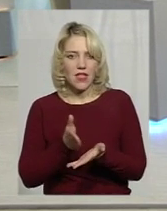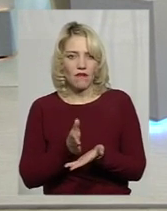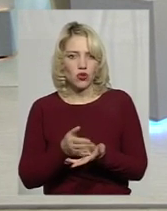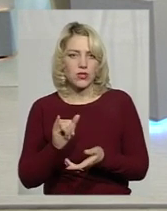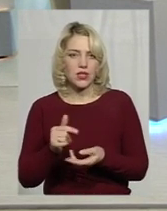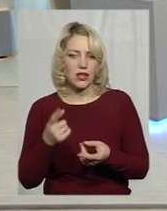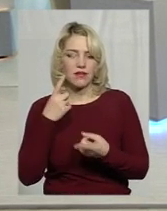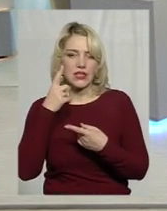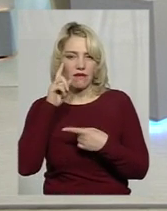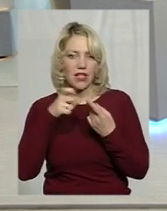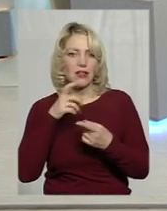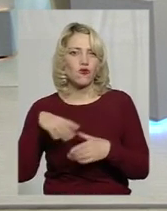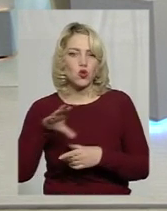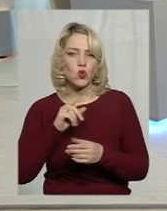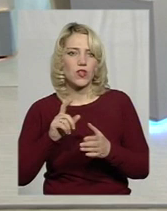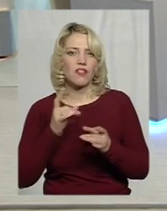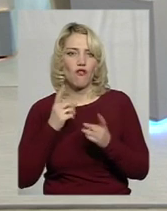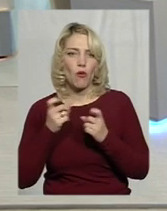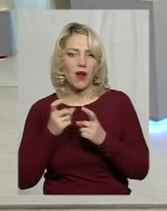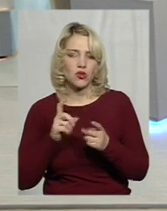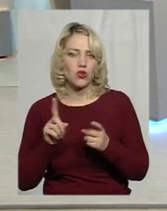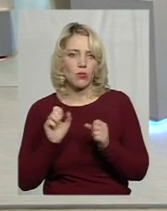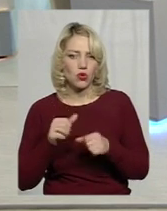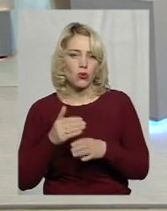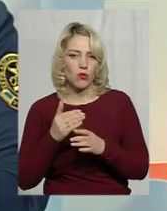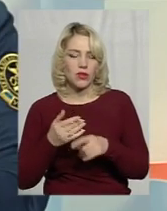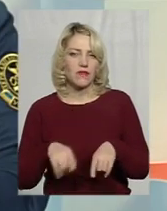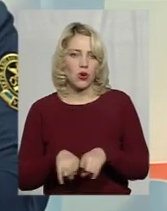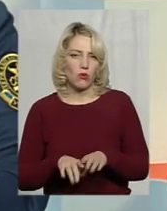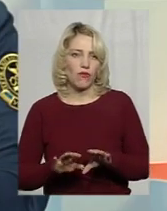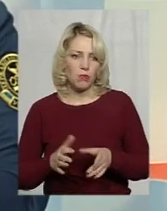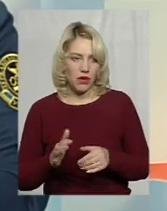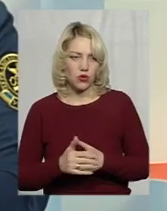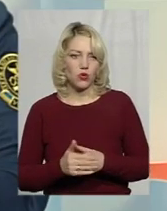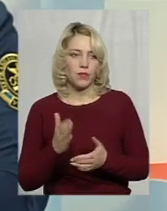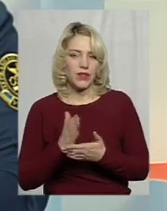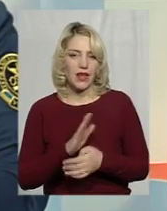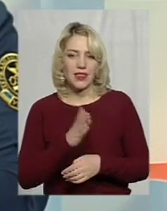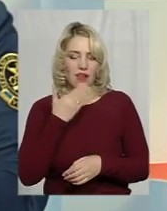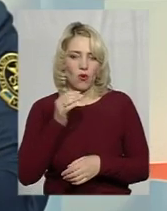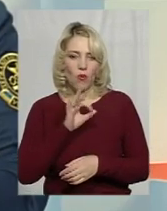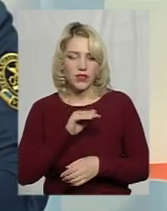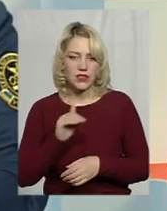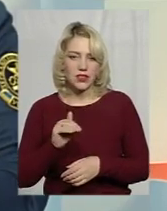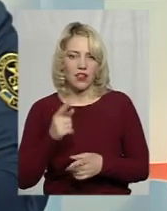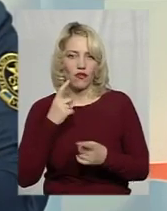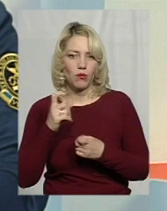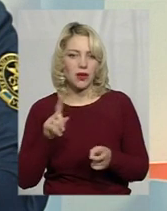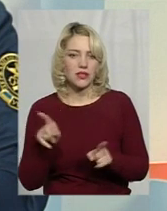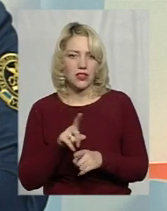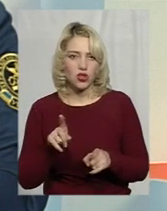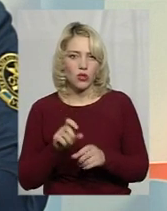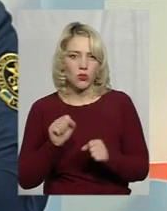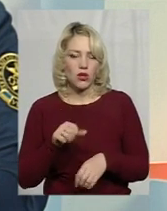якусь інформацію, яким чином можливо їм допомогти в цьому випадку. От є неофіційна інформація, що можливо там